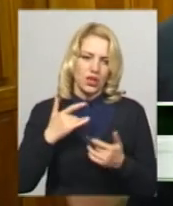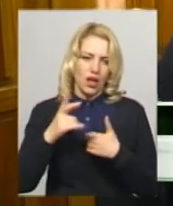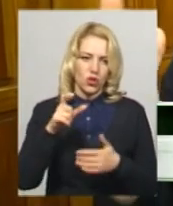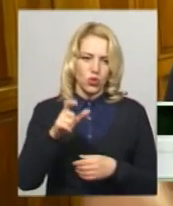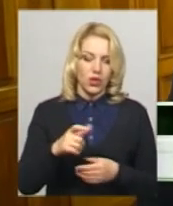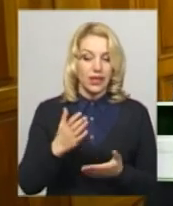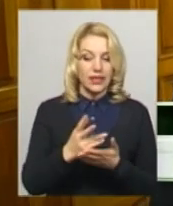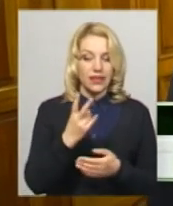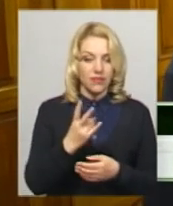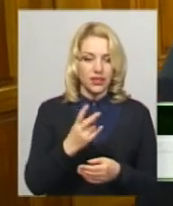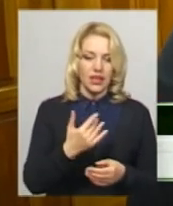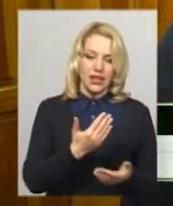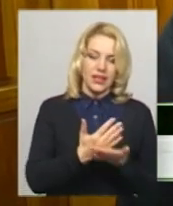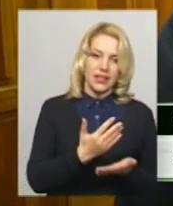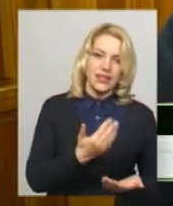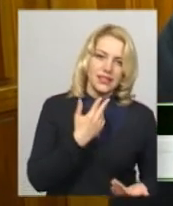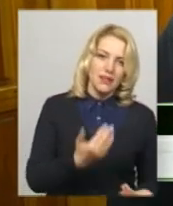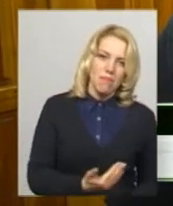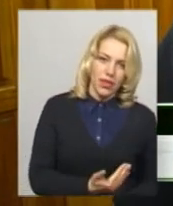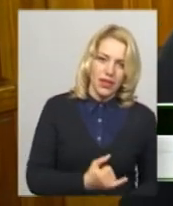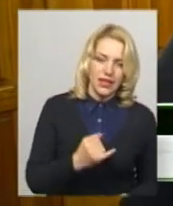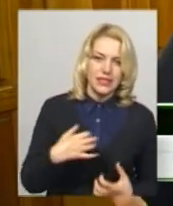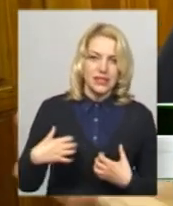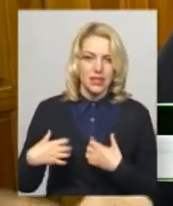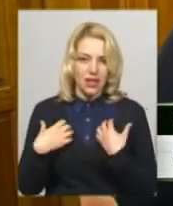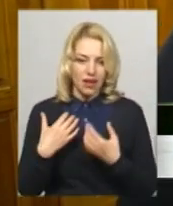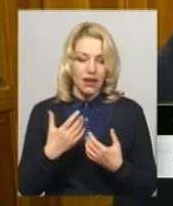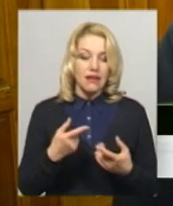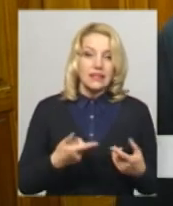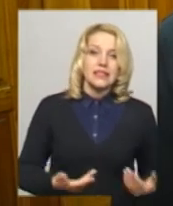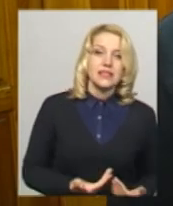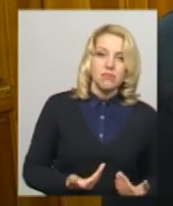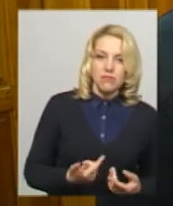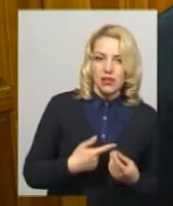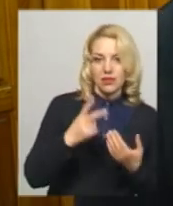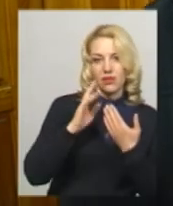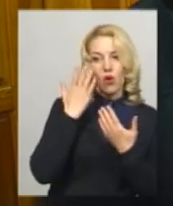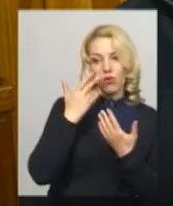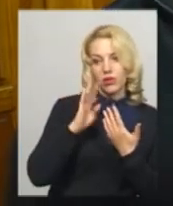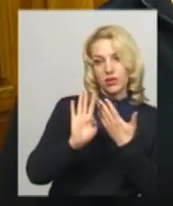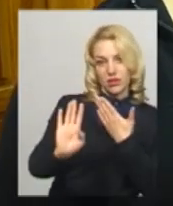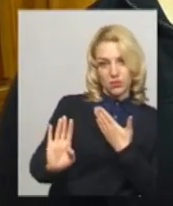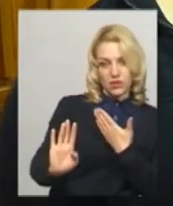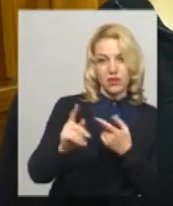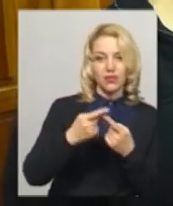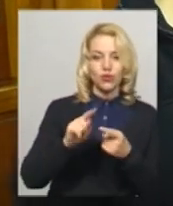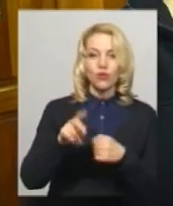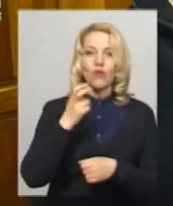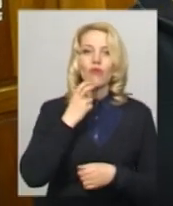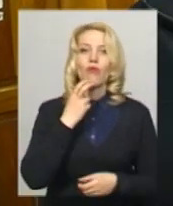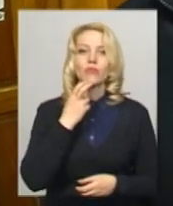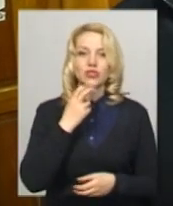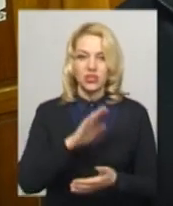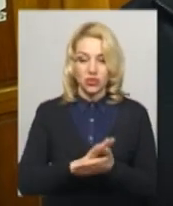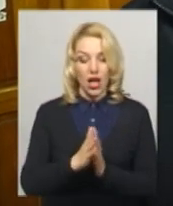що, якби ми відсторонено дивимося на цю ситуацію, ну, ситуація комічна, а все, що змушує